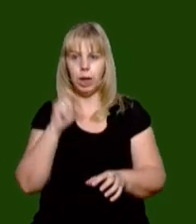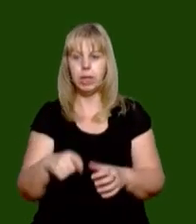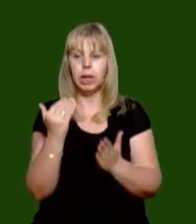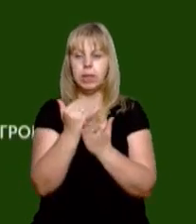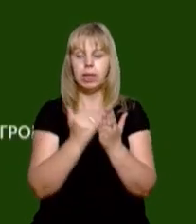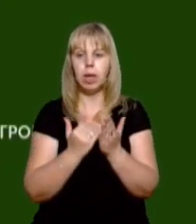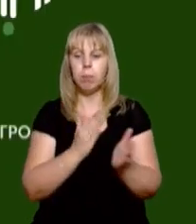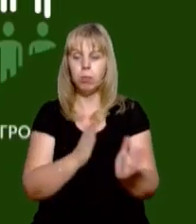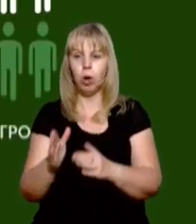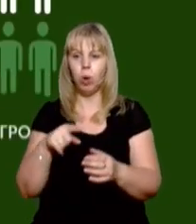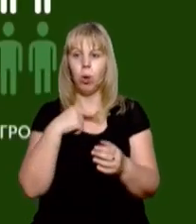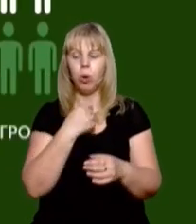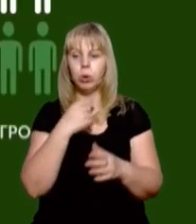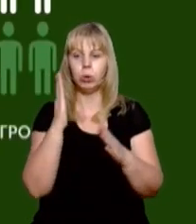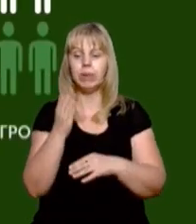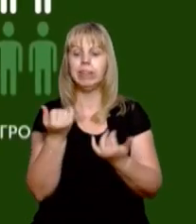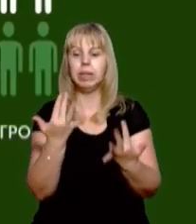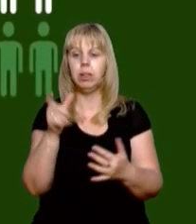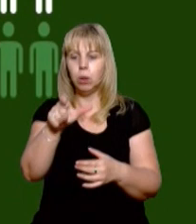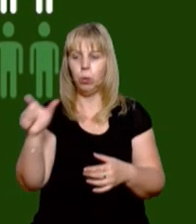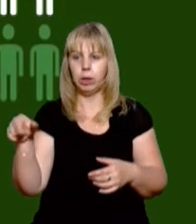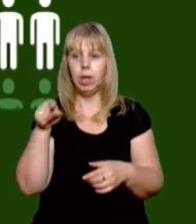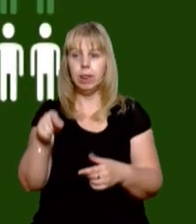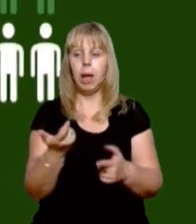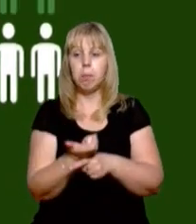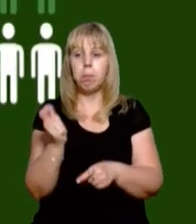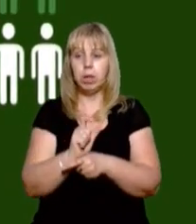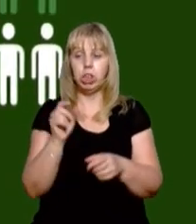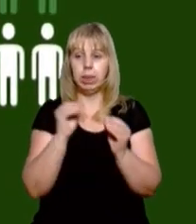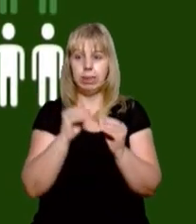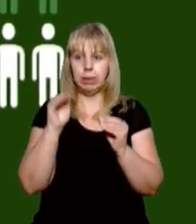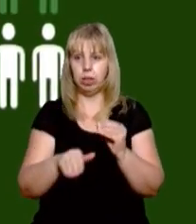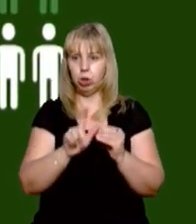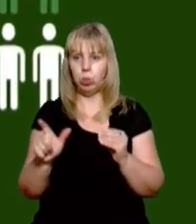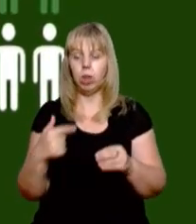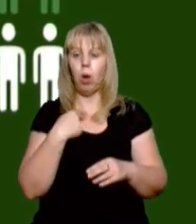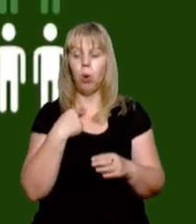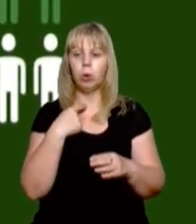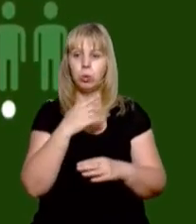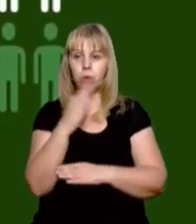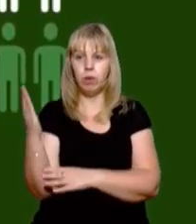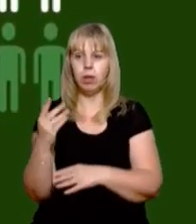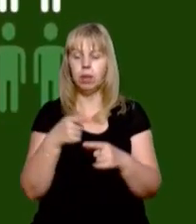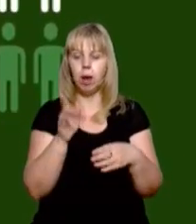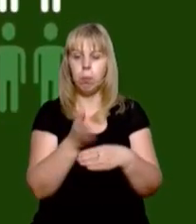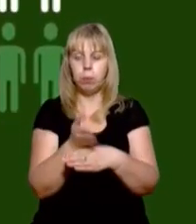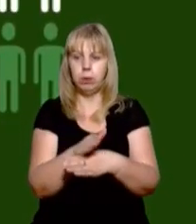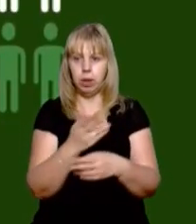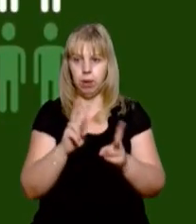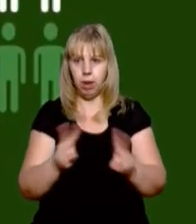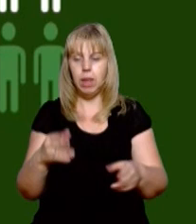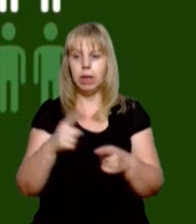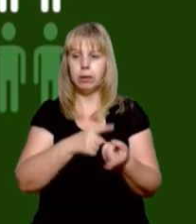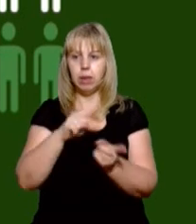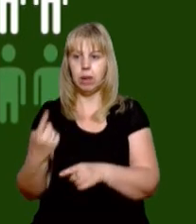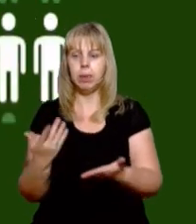система голосування залежить від кількості жителів громади. Там, де більше 10 тисяч людей, голосуватимуть за пропорційною системою. Таких